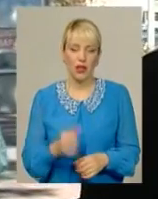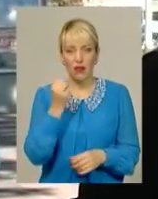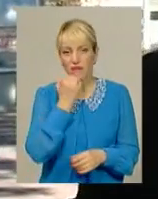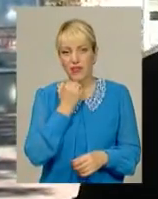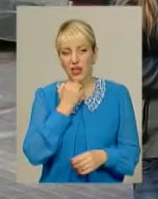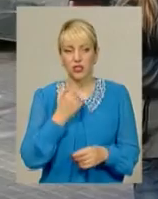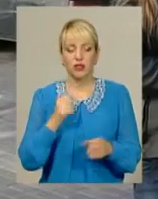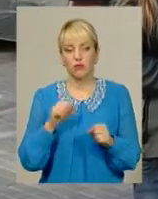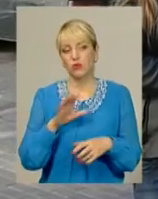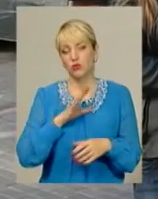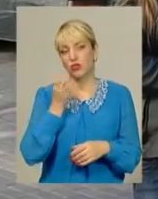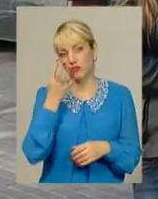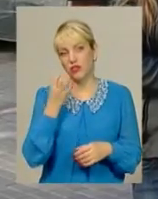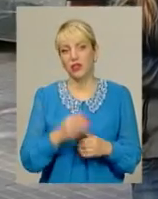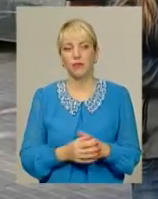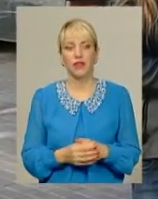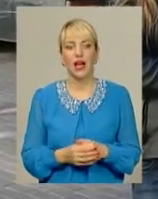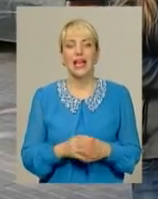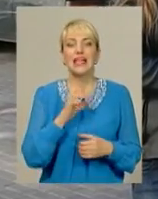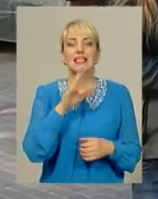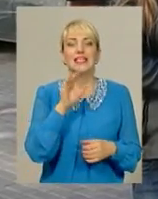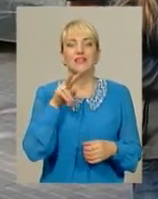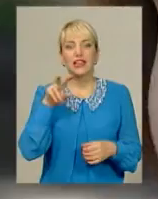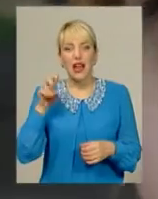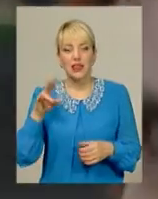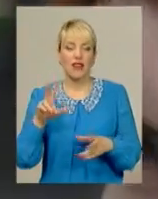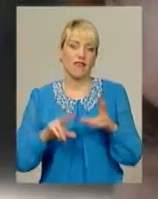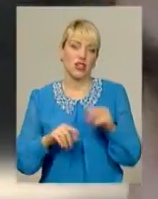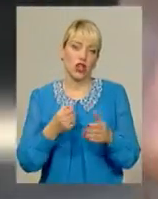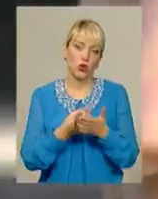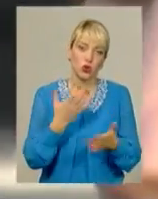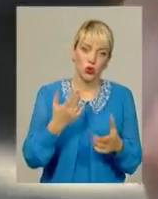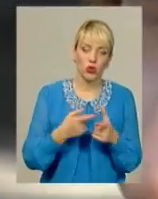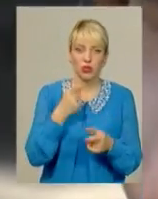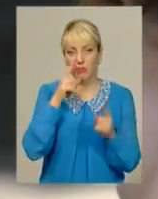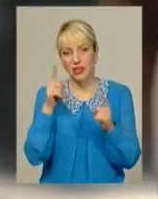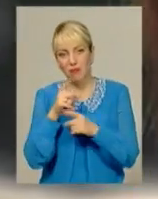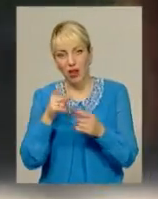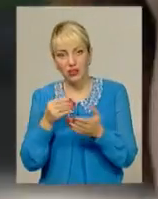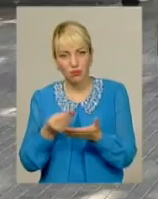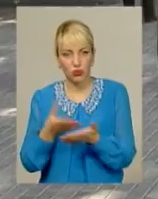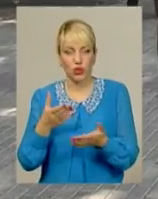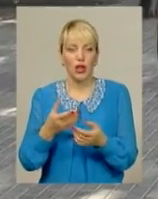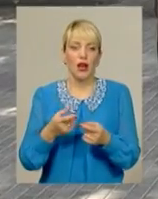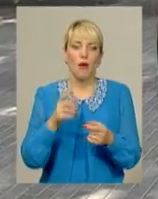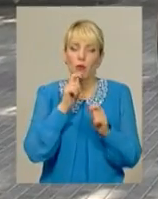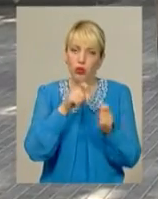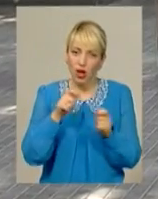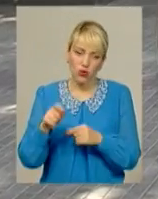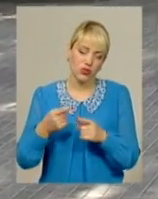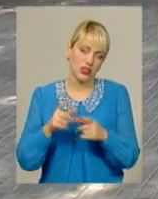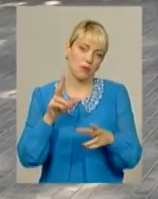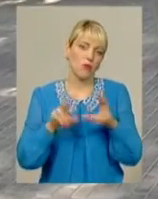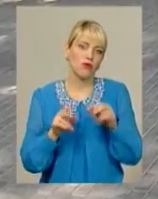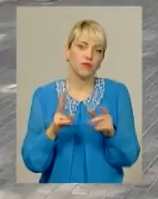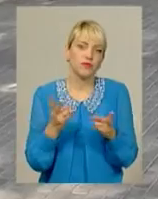Віддячити. Ну, думаю, квіти. Світлана вважає, який би подарунок не був дорогий чи мінімальний, але він обов'язково має даруватися від